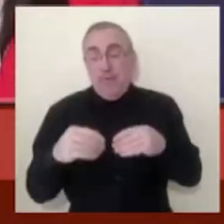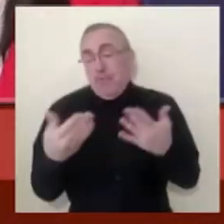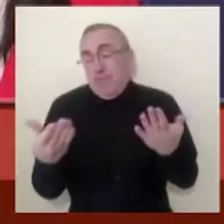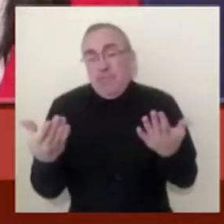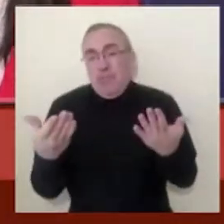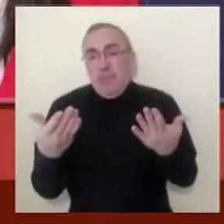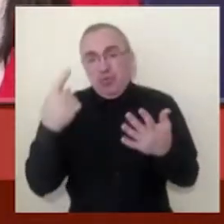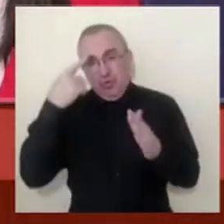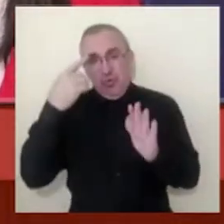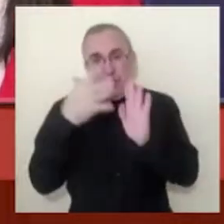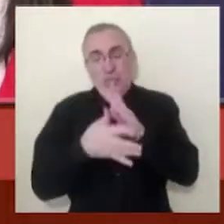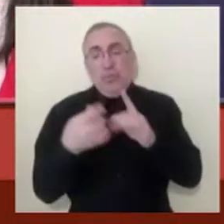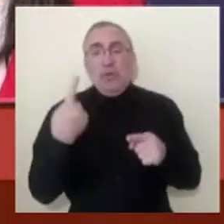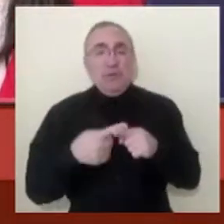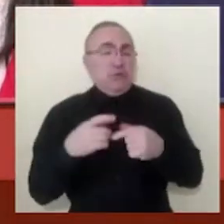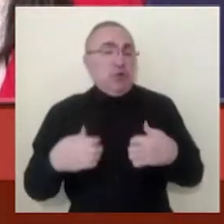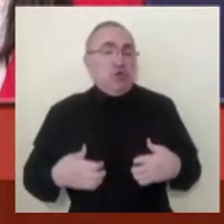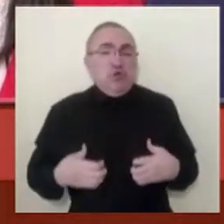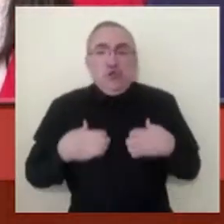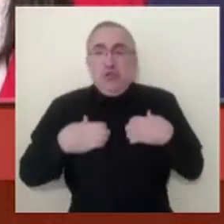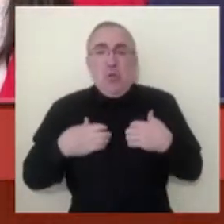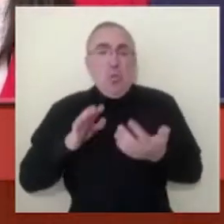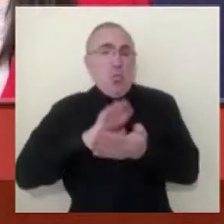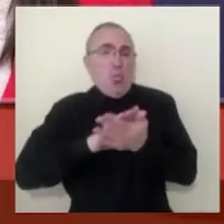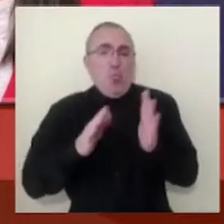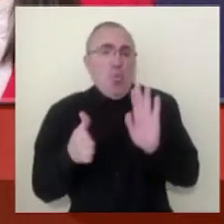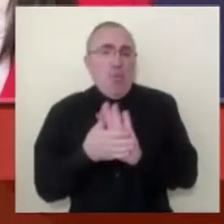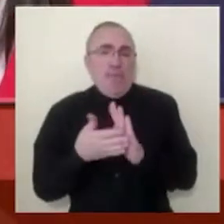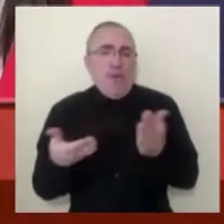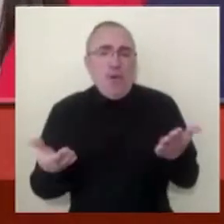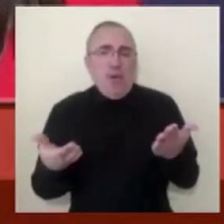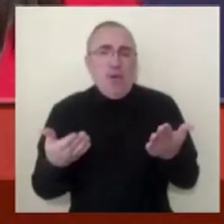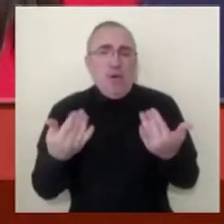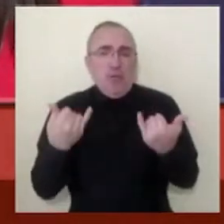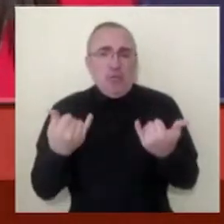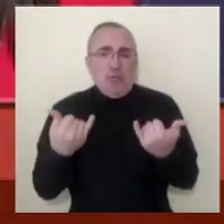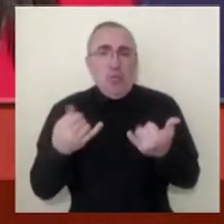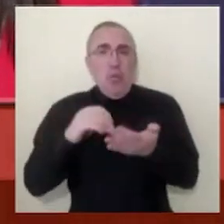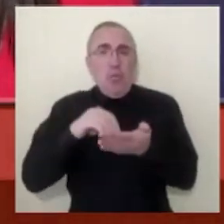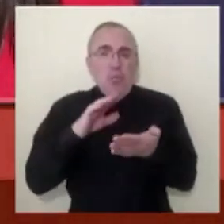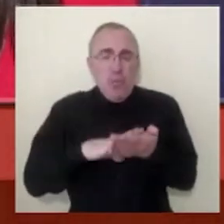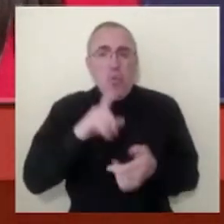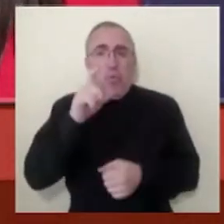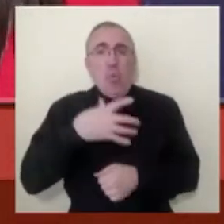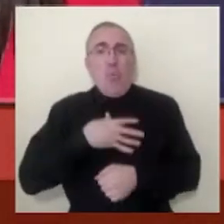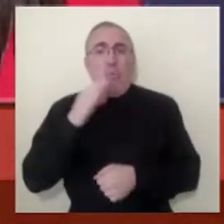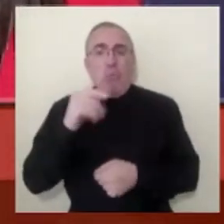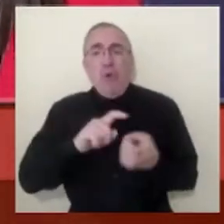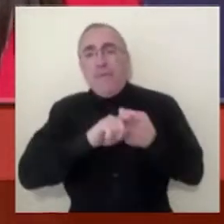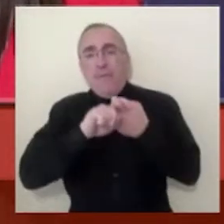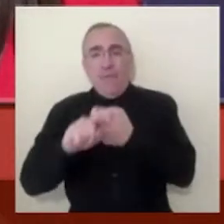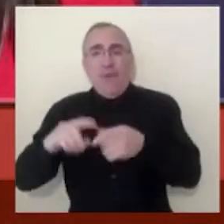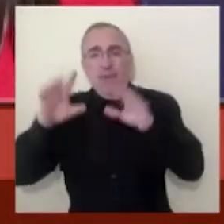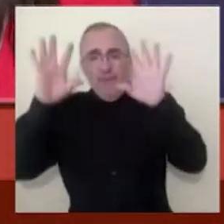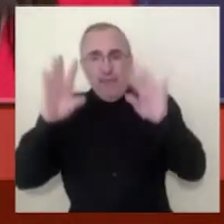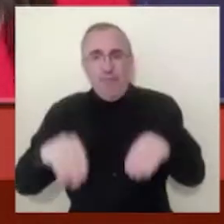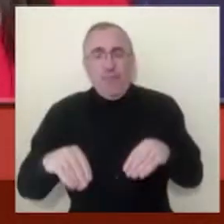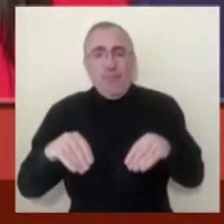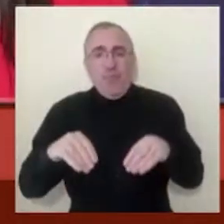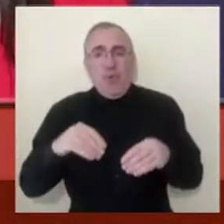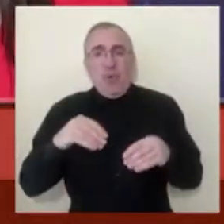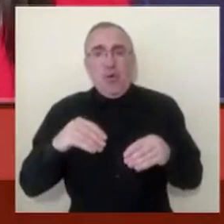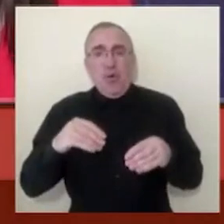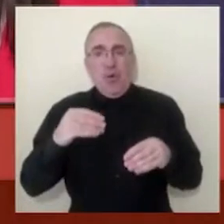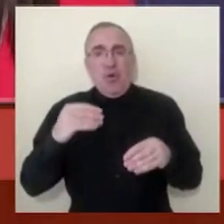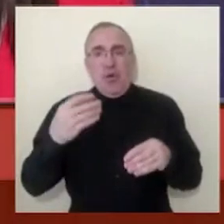зрозуміло, це в жахливих умовах були, зараз цей облік ведеться, людей, які померли внаслідок відключення апаратів штучного дихання,